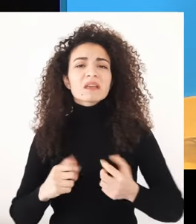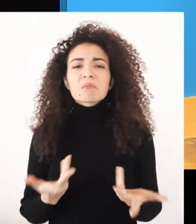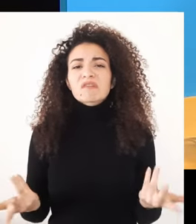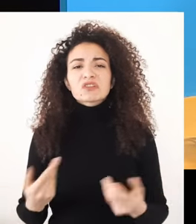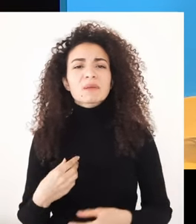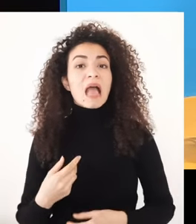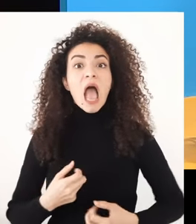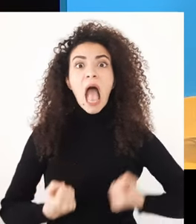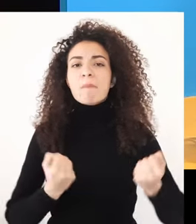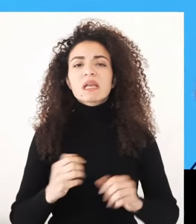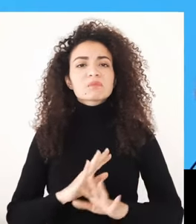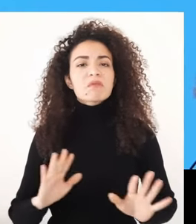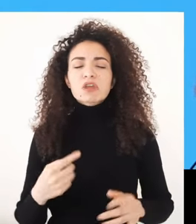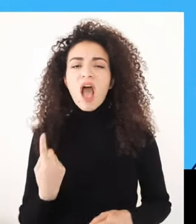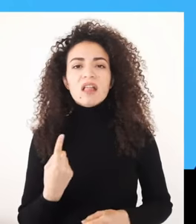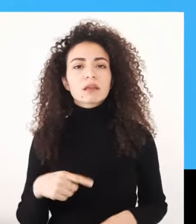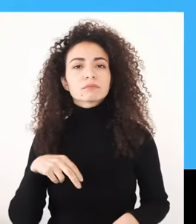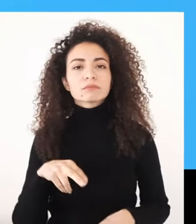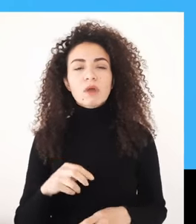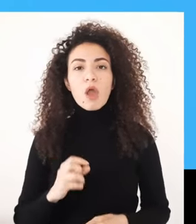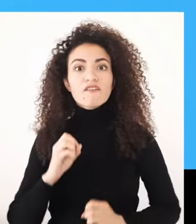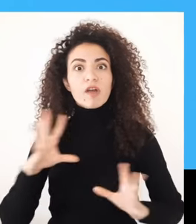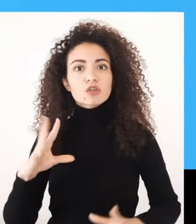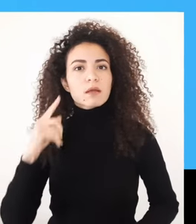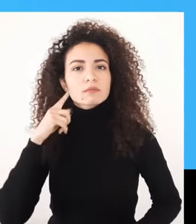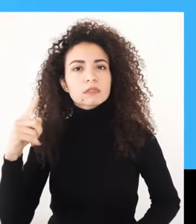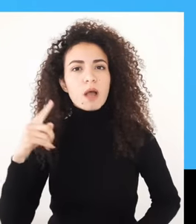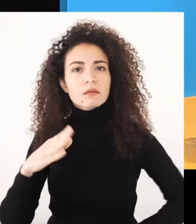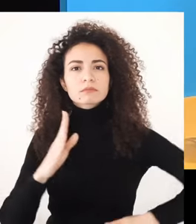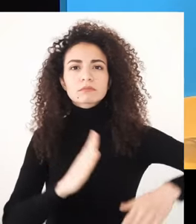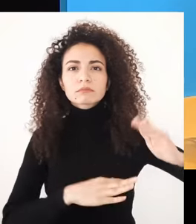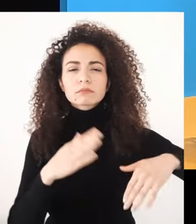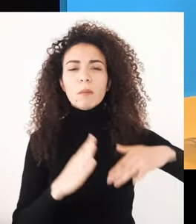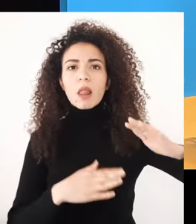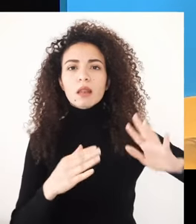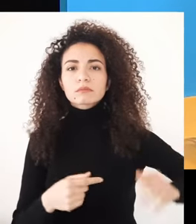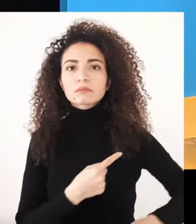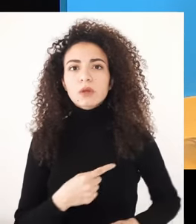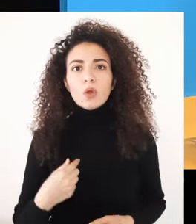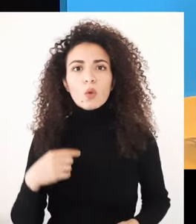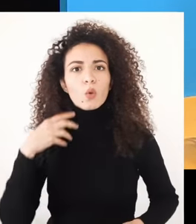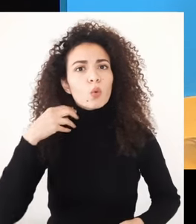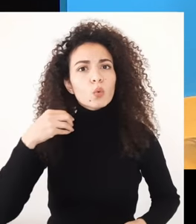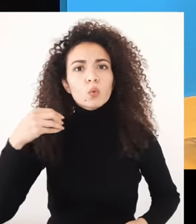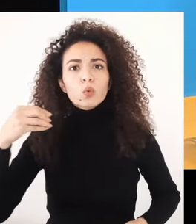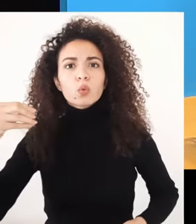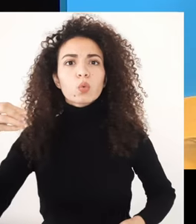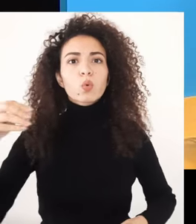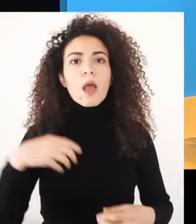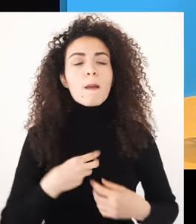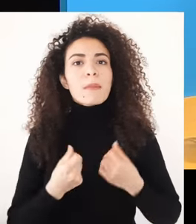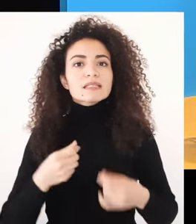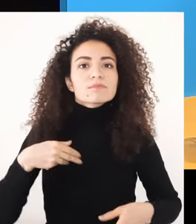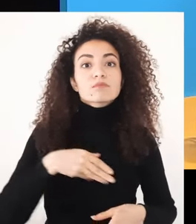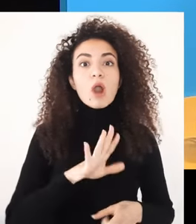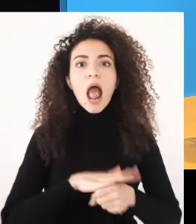من دون حماس وفرح فجأة بيسمع صوت آلة الجنبيه وبيجزبوا هالصوت وبيخلق فيه رغبة بالزهاب